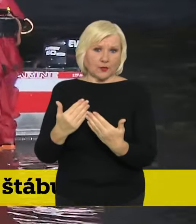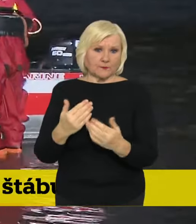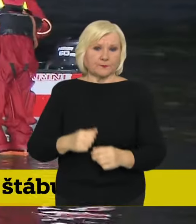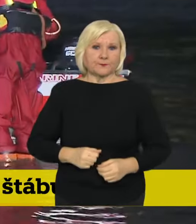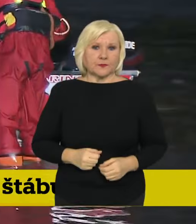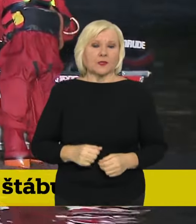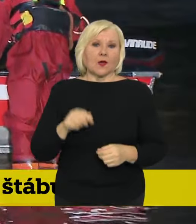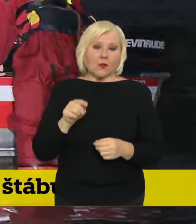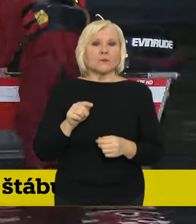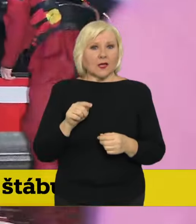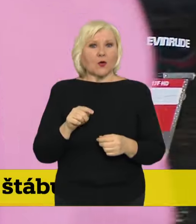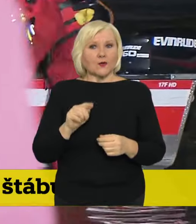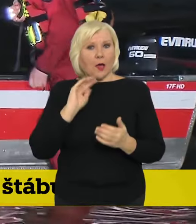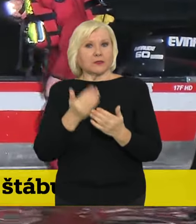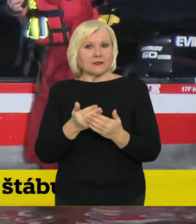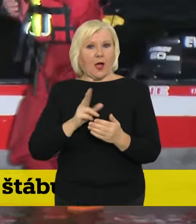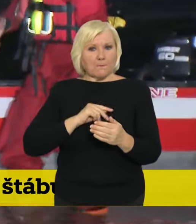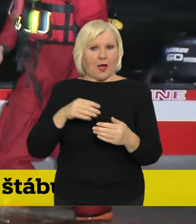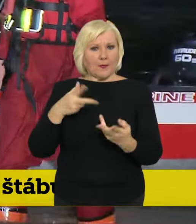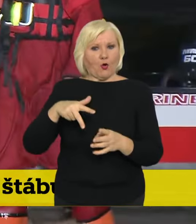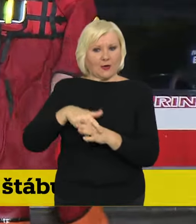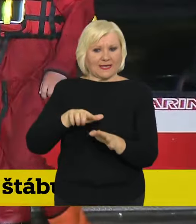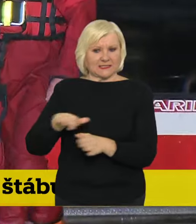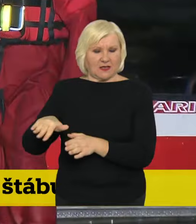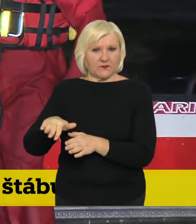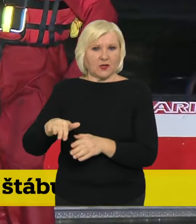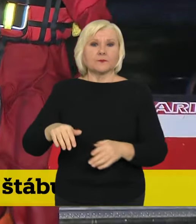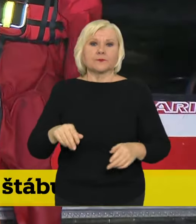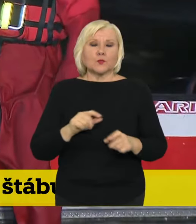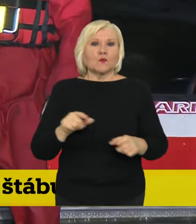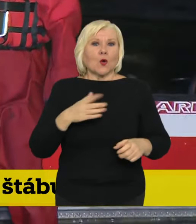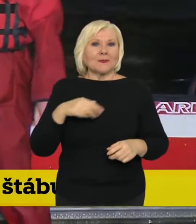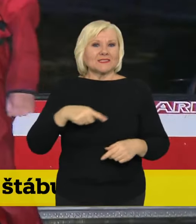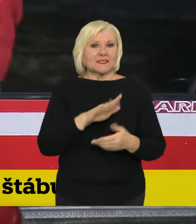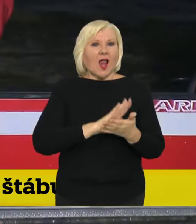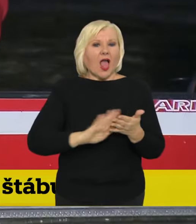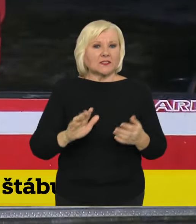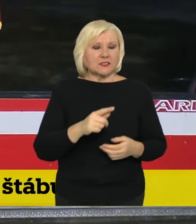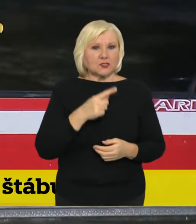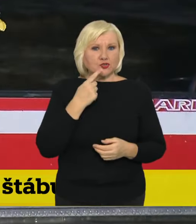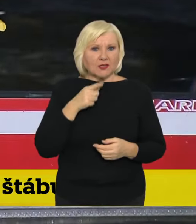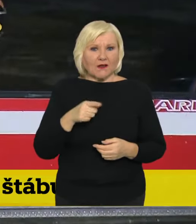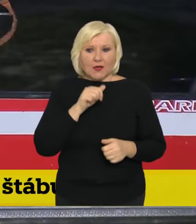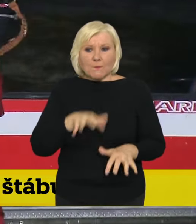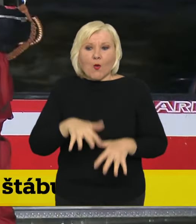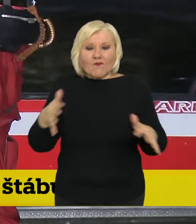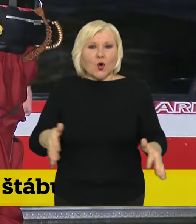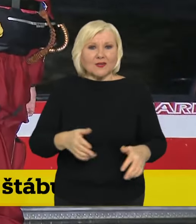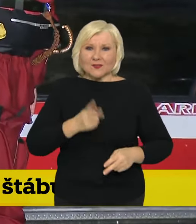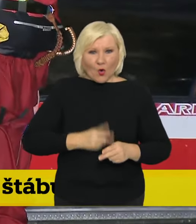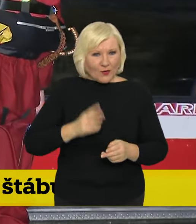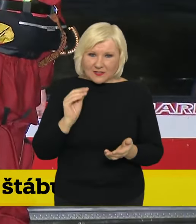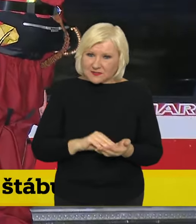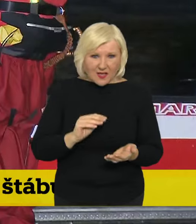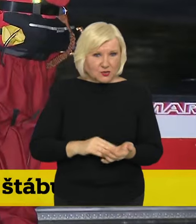ukládáme tuhle nabídku, protože, jak správně řekl pan minister Hladík, ta povodeň ještě nekončí v celém